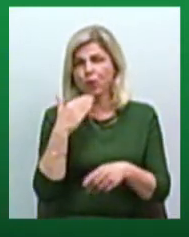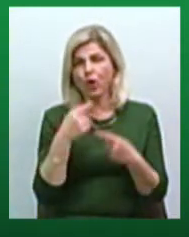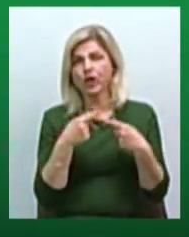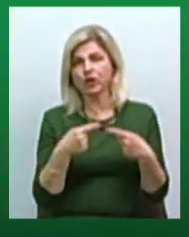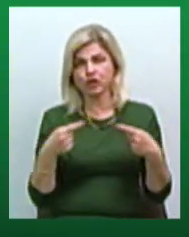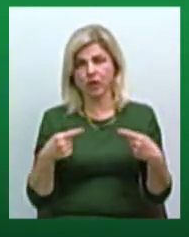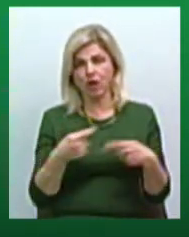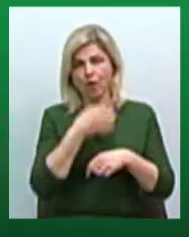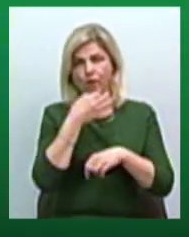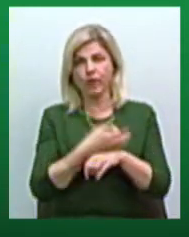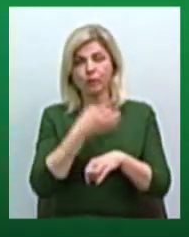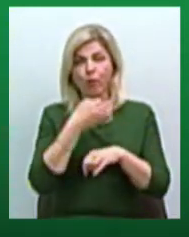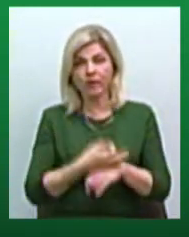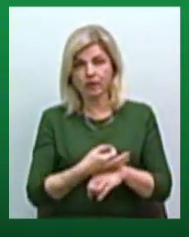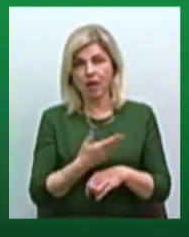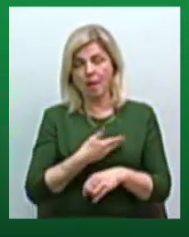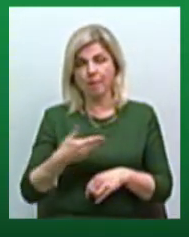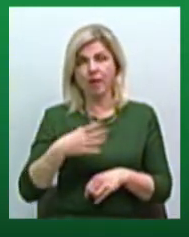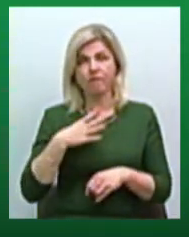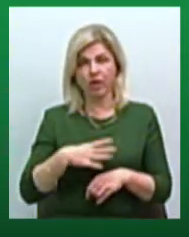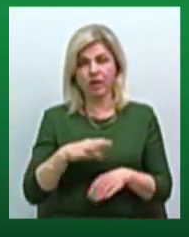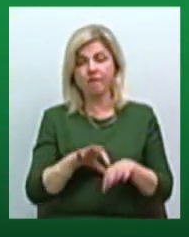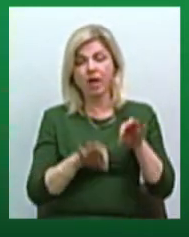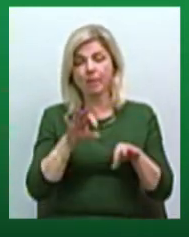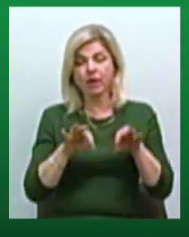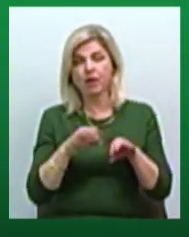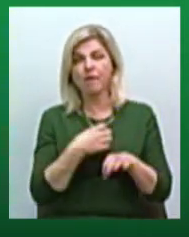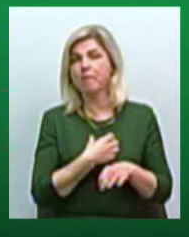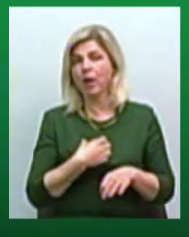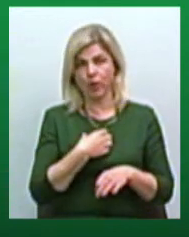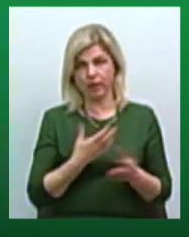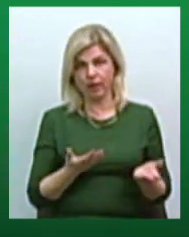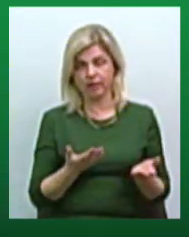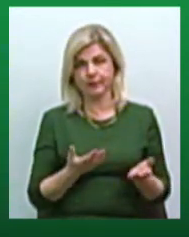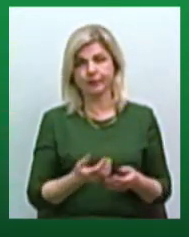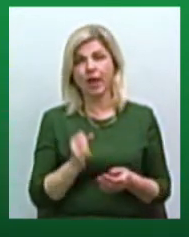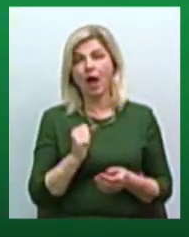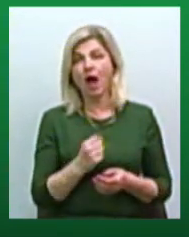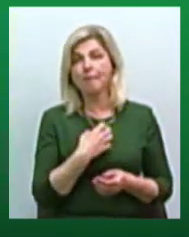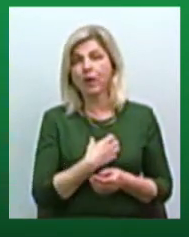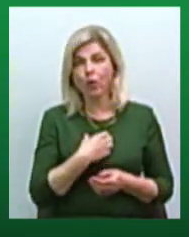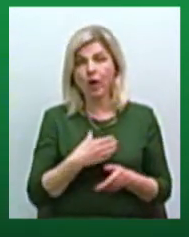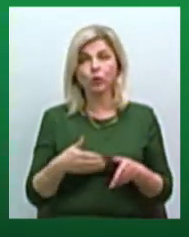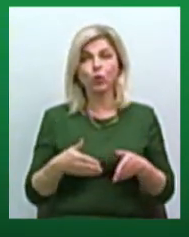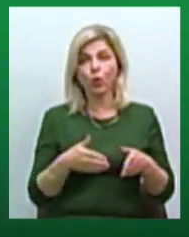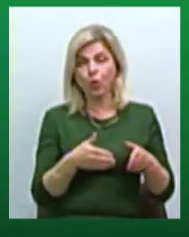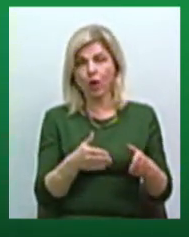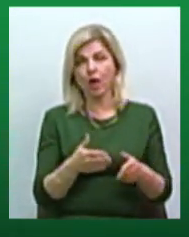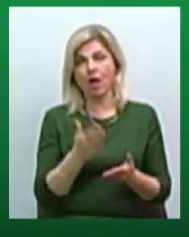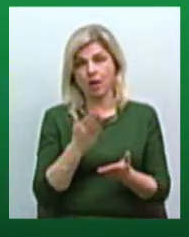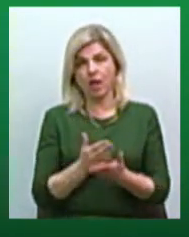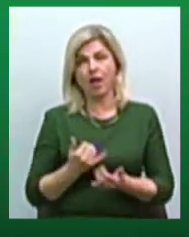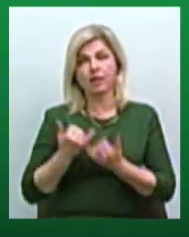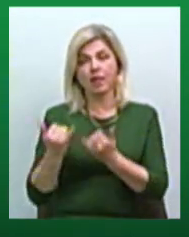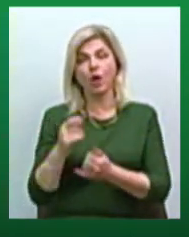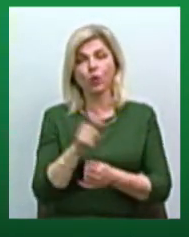відповідальностей, і ми тут змушені вибирати просто пріоритети. А пріоритети дороги є для людей, але